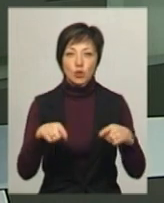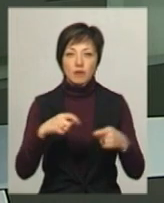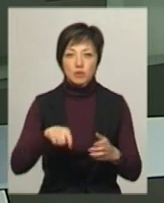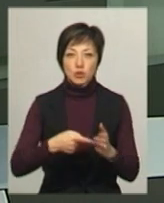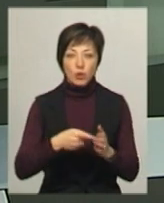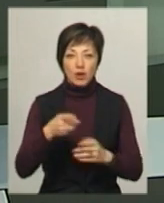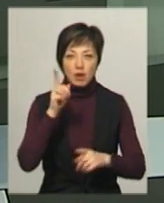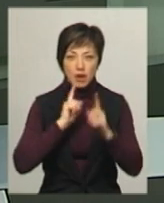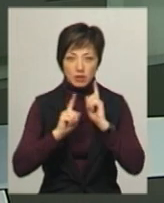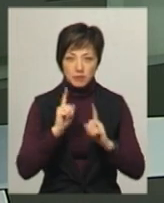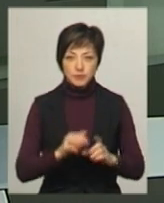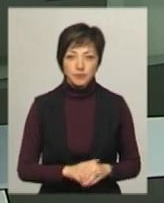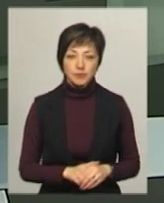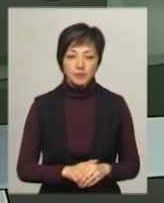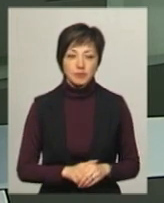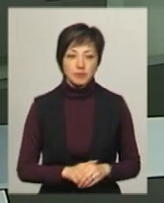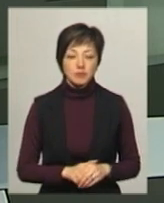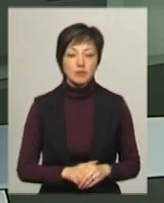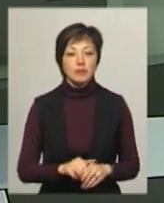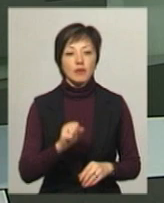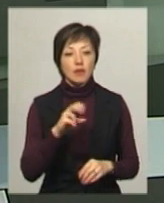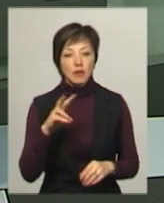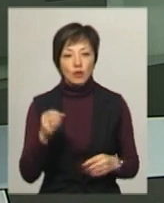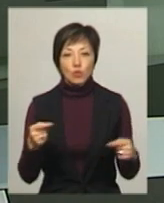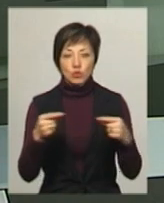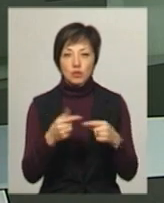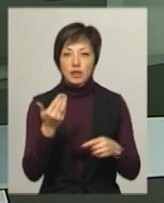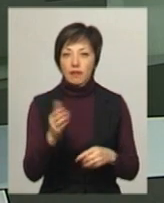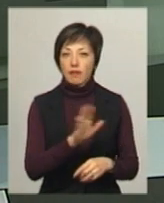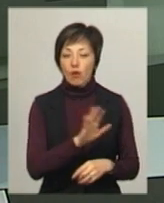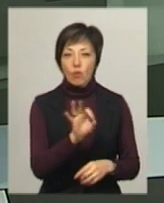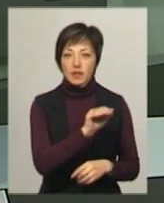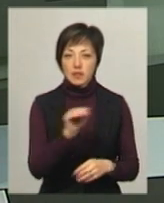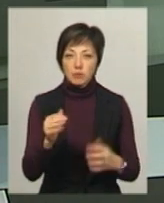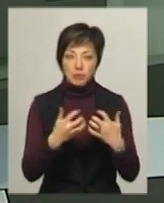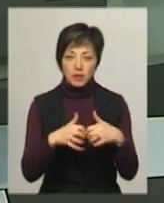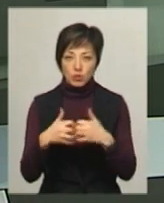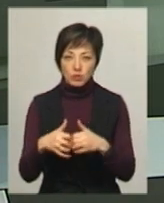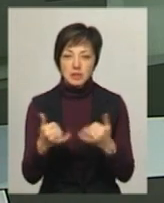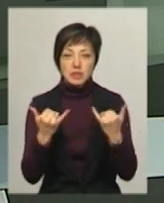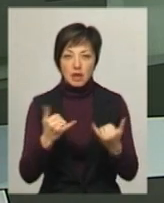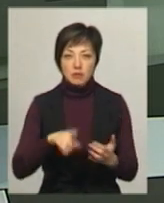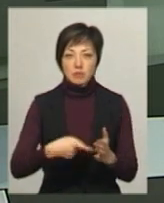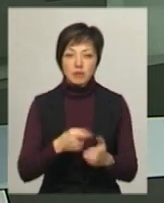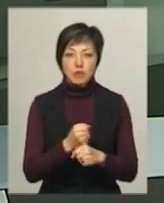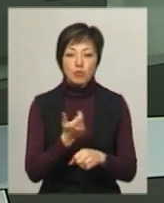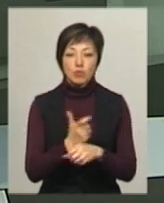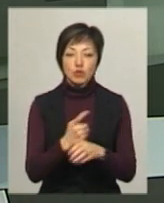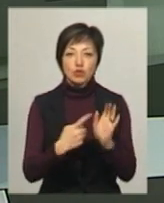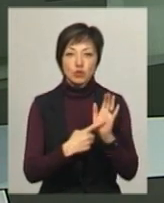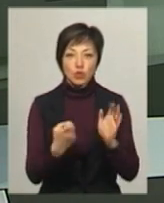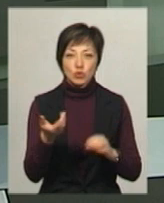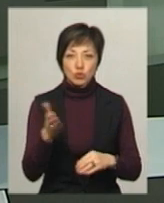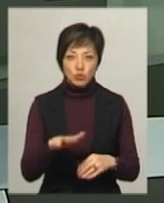Хмельницької міської ради Руслана Сідлецька. Проте, оточнює, за їхніми неофіційними підрахунками, зараз у місті працює понад 600